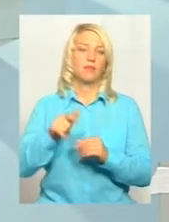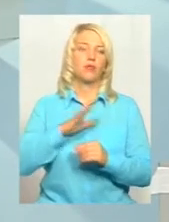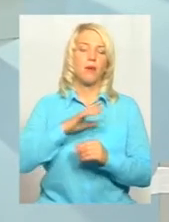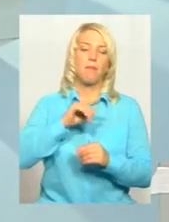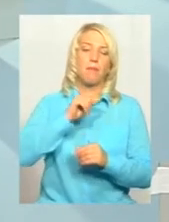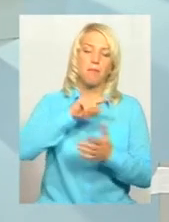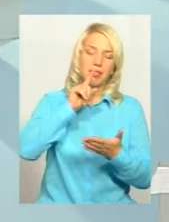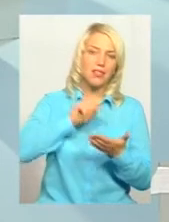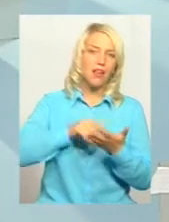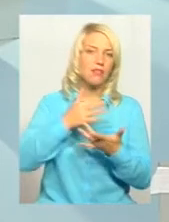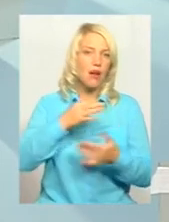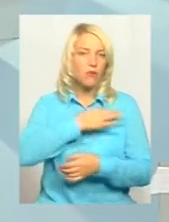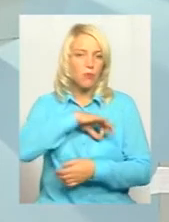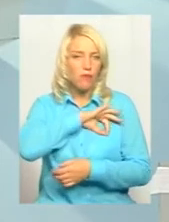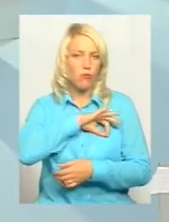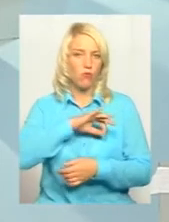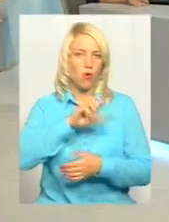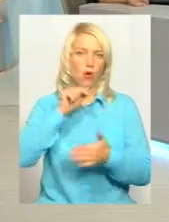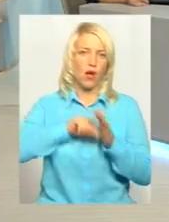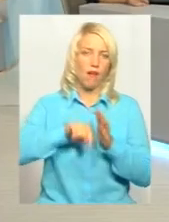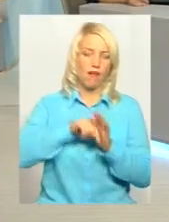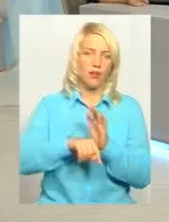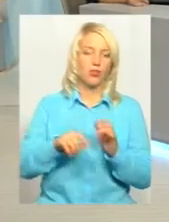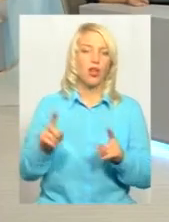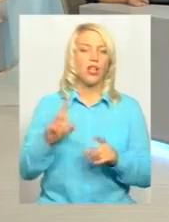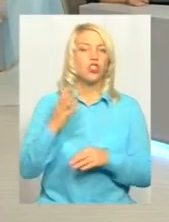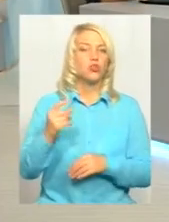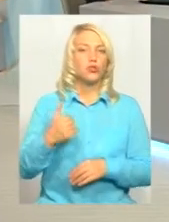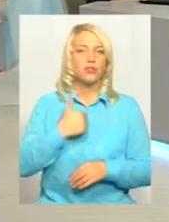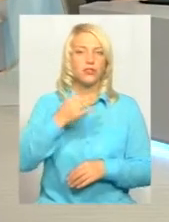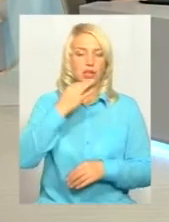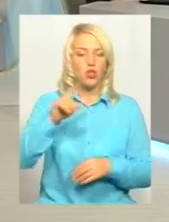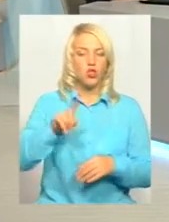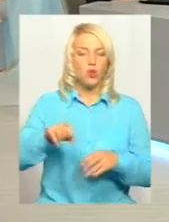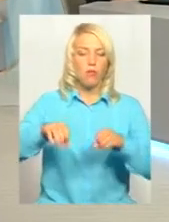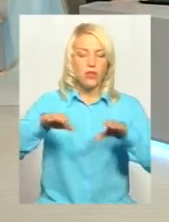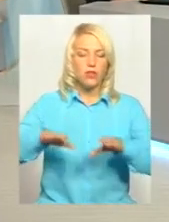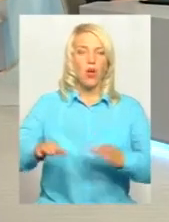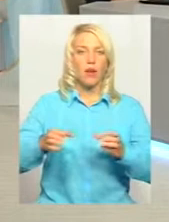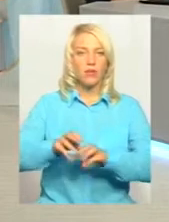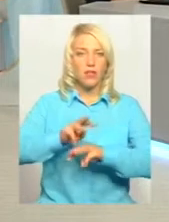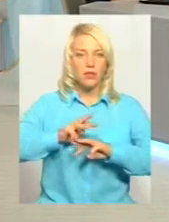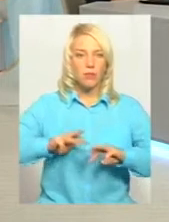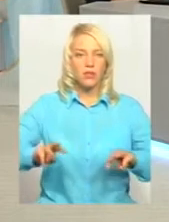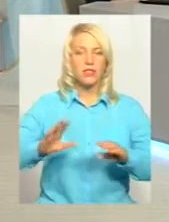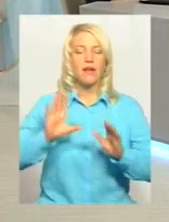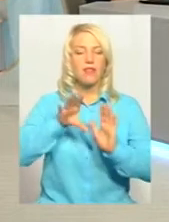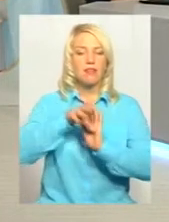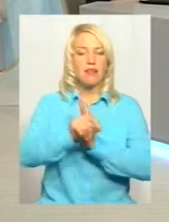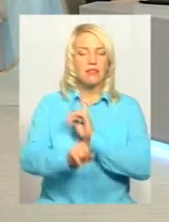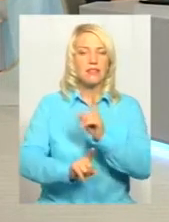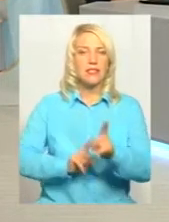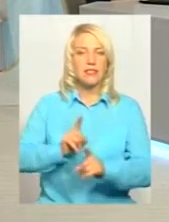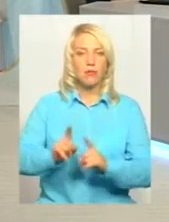характеру, але на сьогодні це питання врегульовано. І що хочу зазначити, що в постанові Кабінету Міністрів України 22 червня внесені зміни у цю